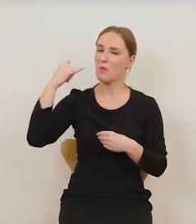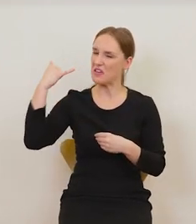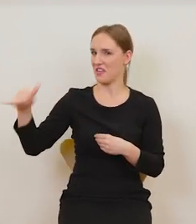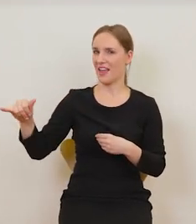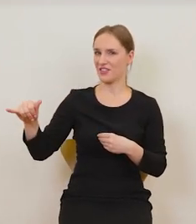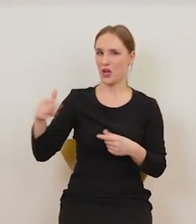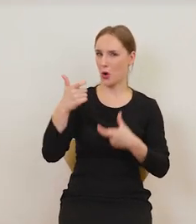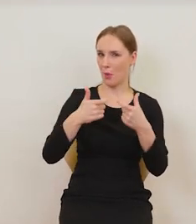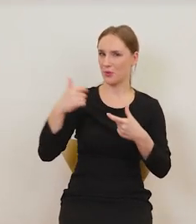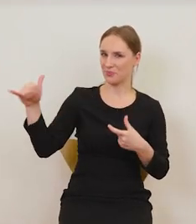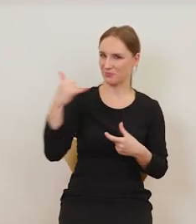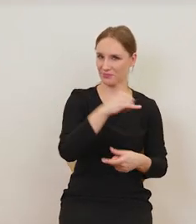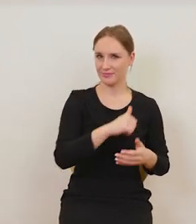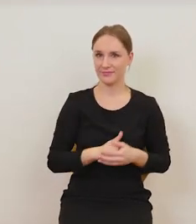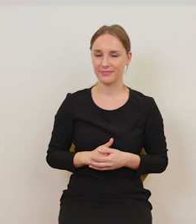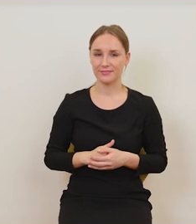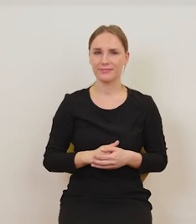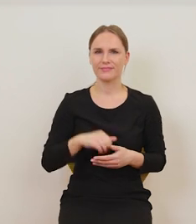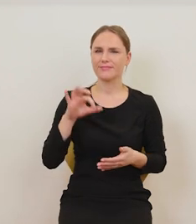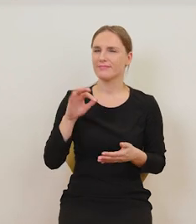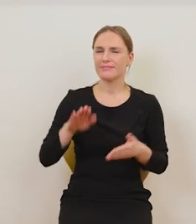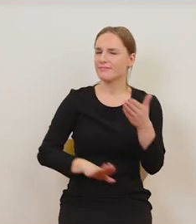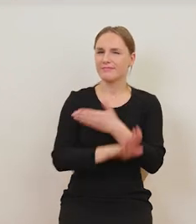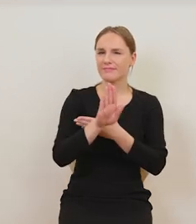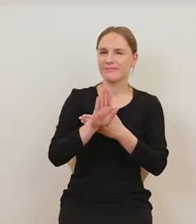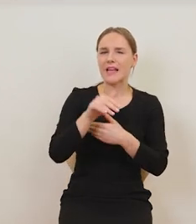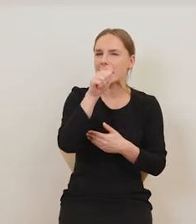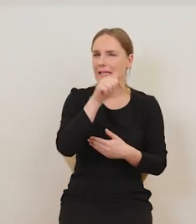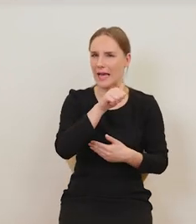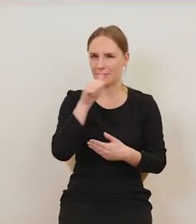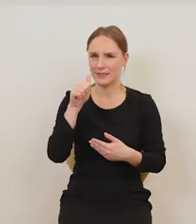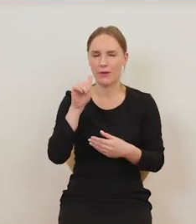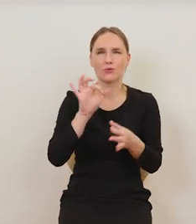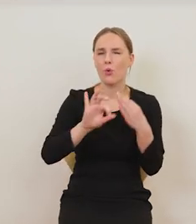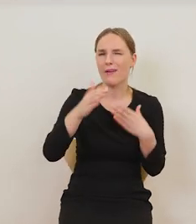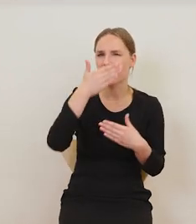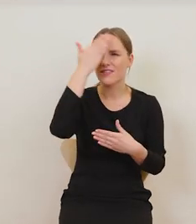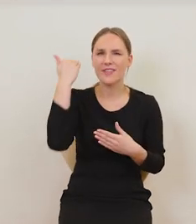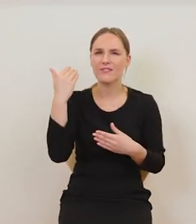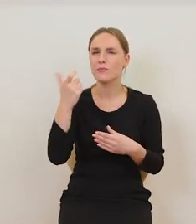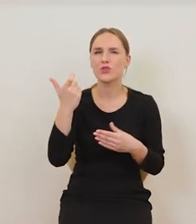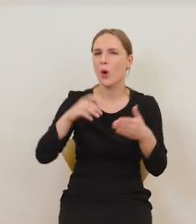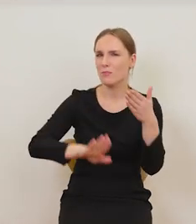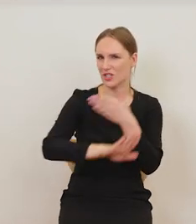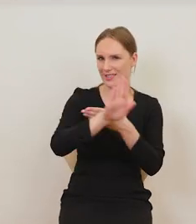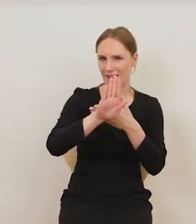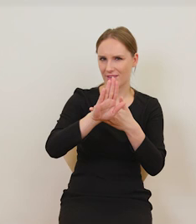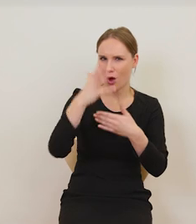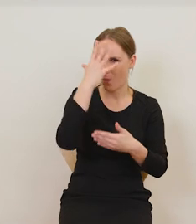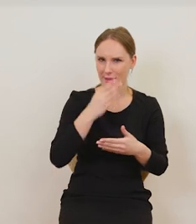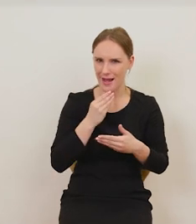Tutaj jest scena bardzo tajemnicza. My do końca nie wiemy, co przedstawia ten obraz.